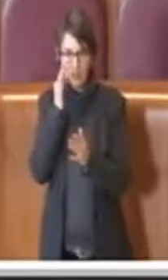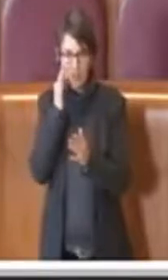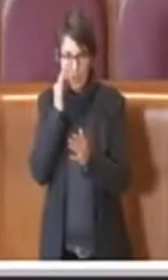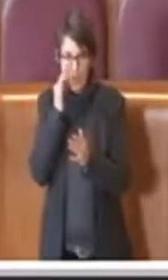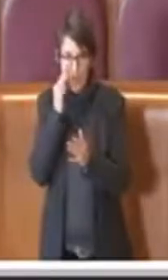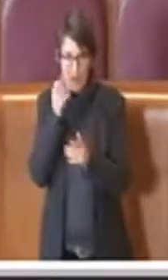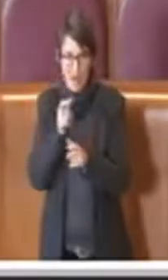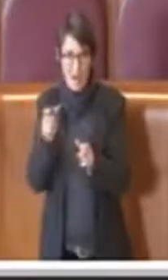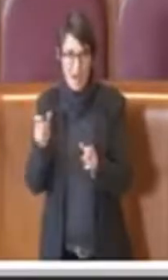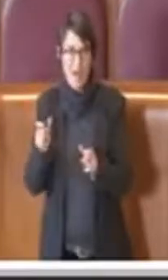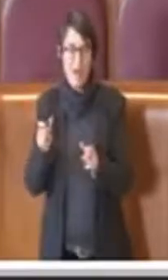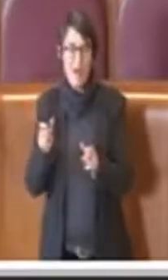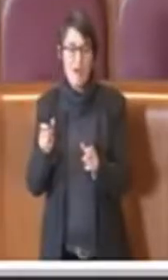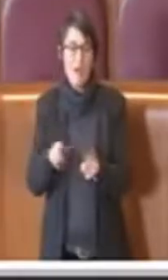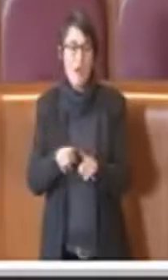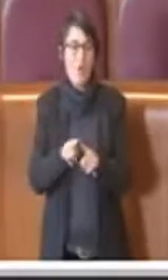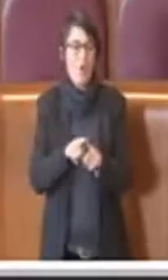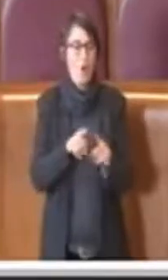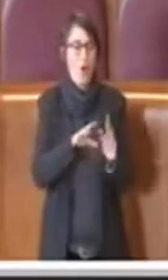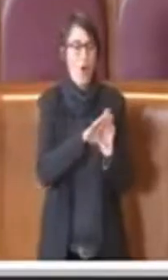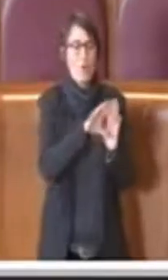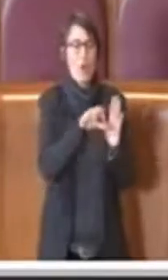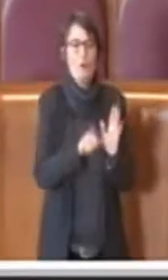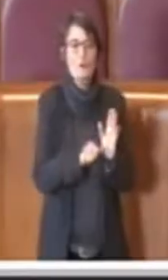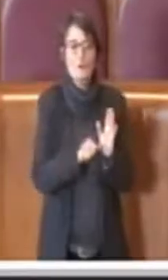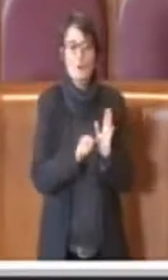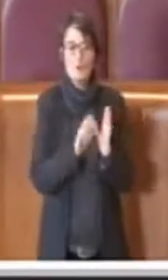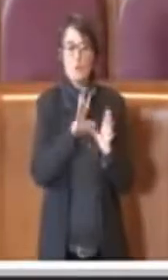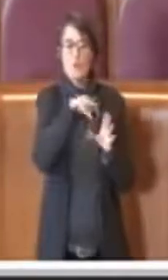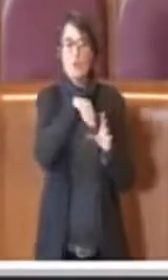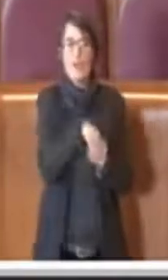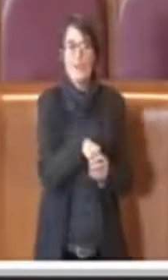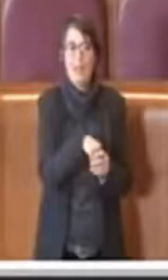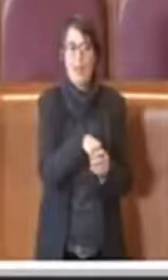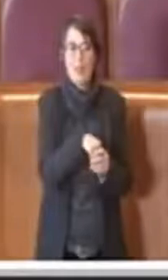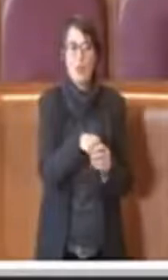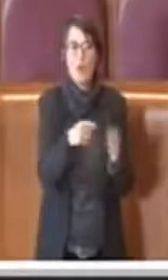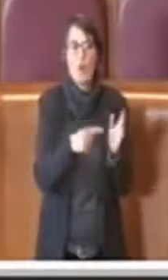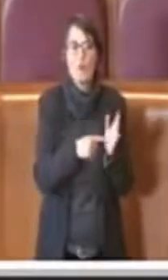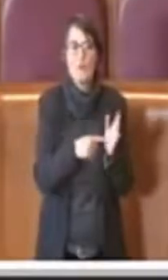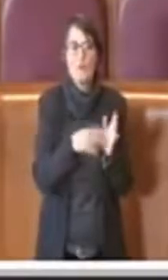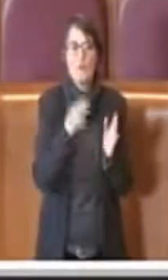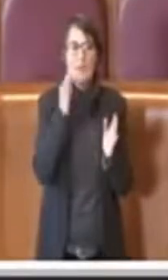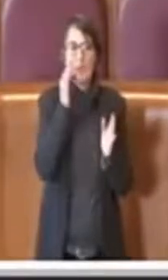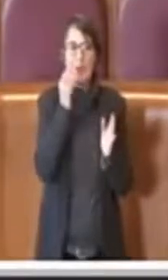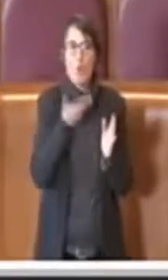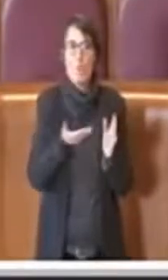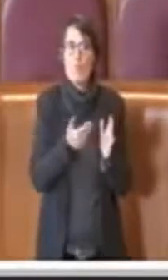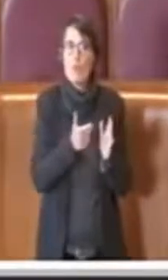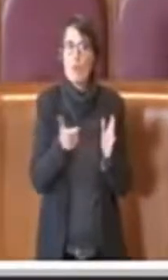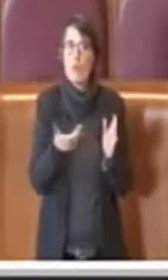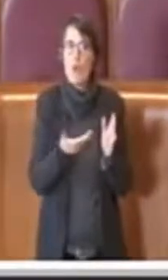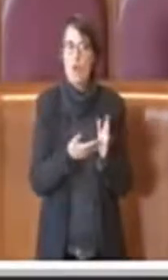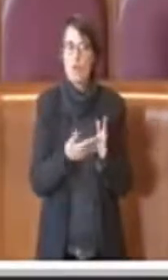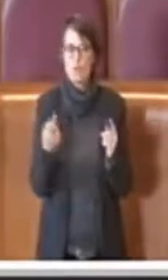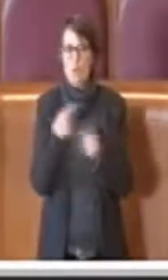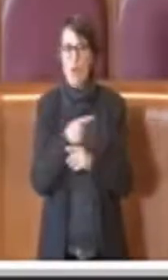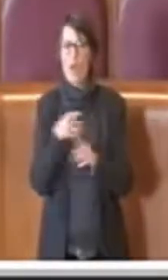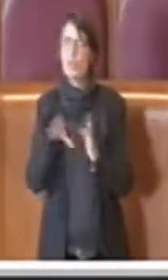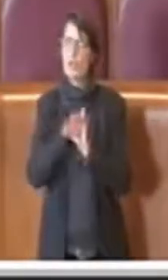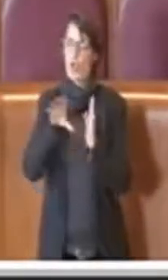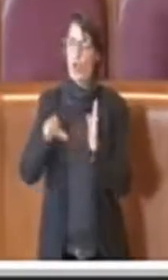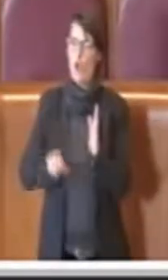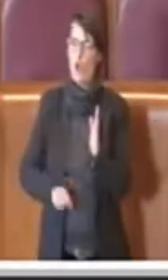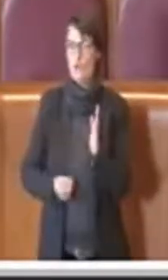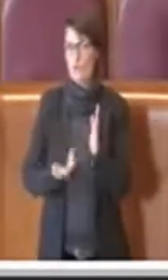valore costituzionale, la Costituzione non li comprendesse, viceversa questi sono concetti che già sono sussunti